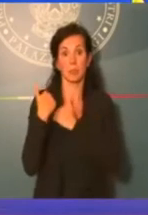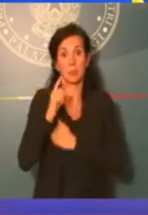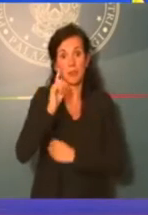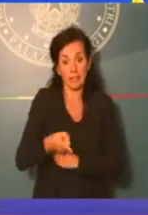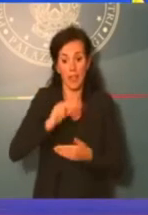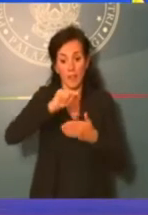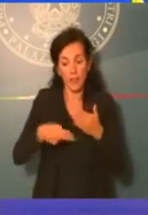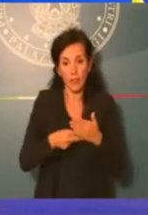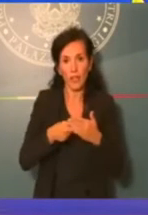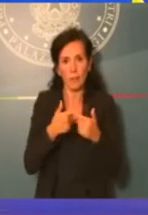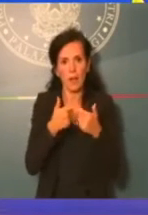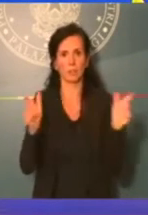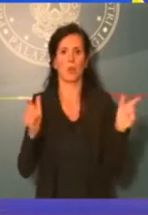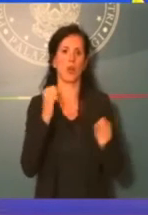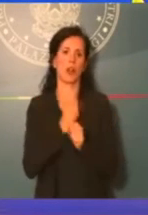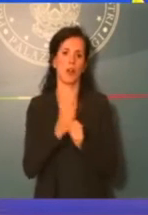sbloccare un'opera.